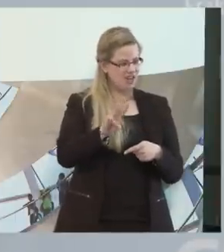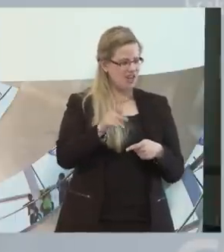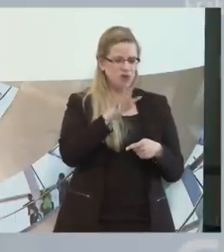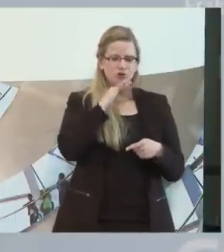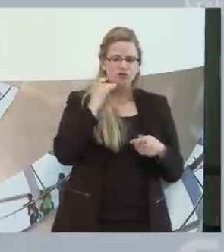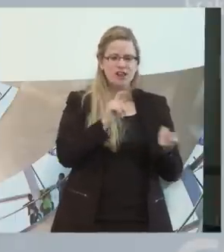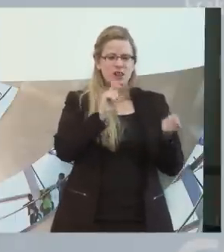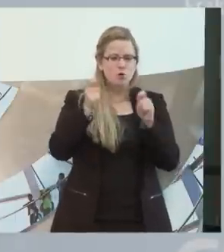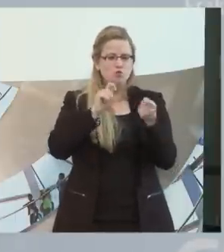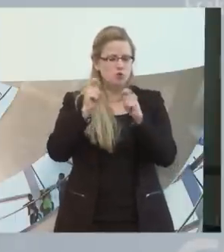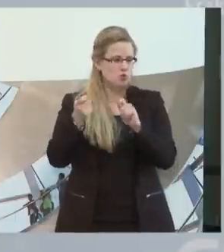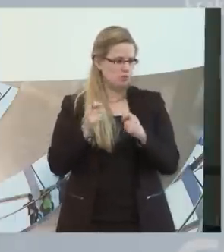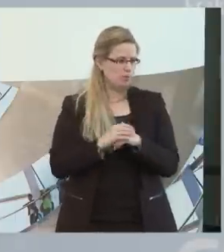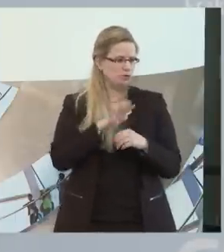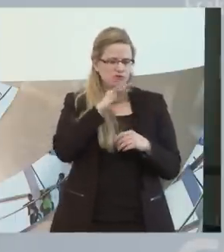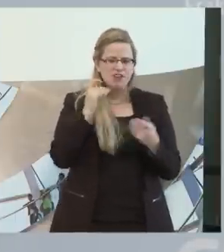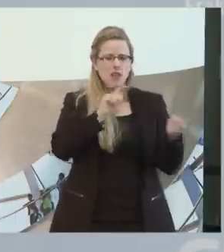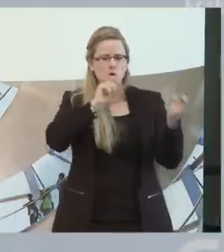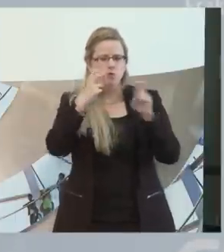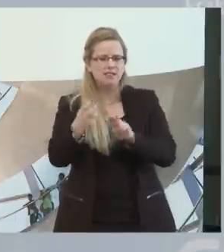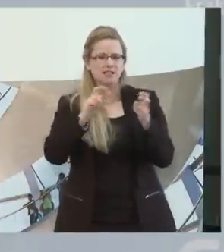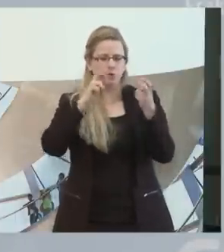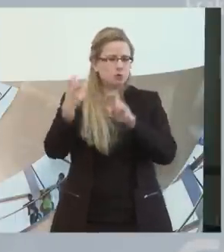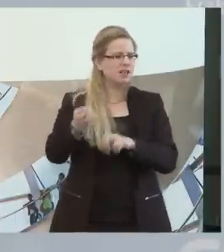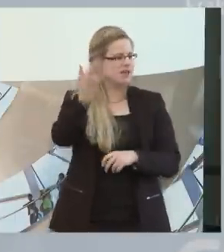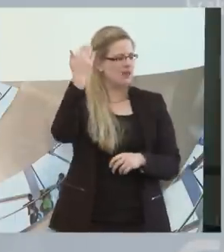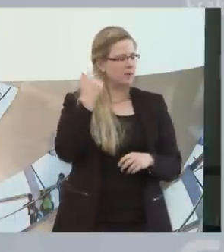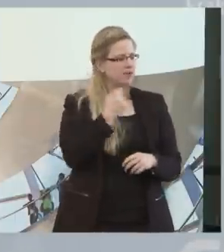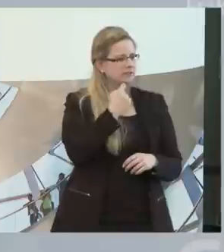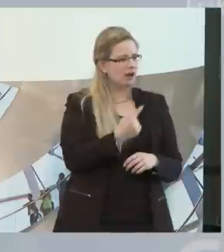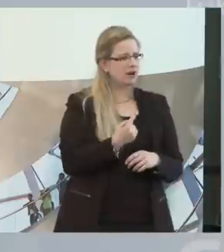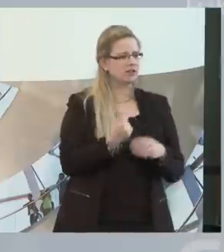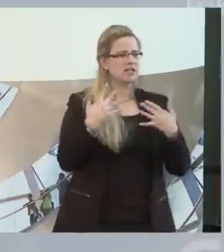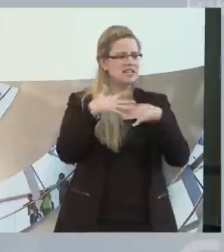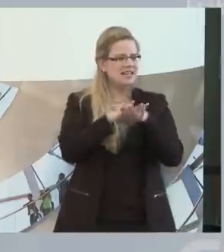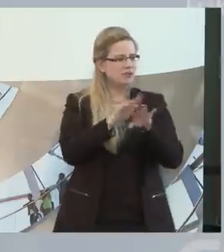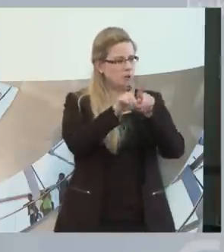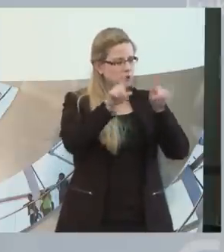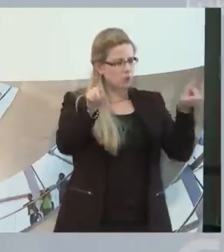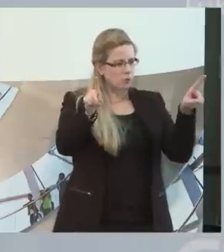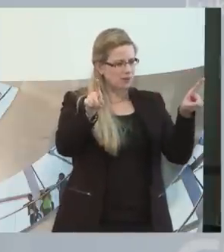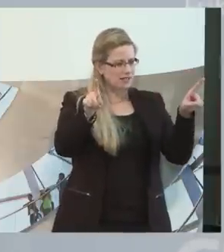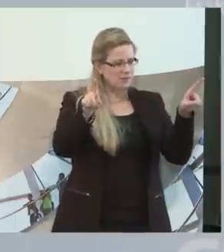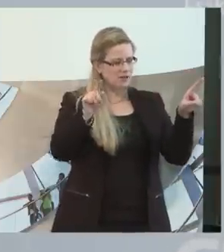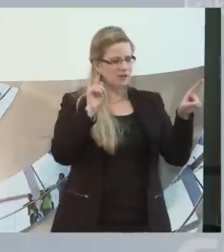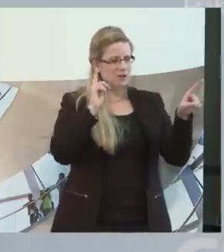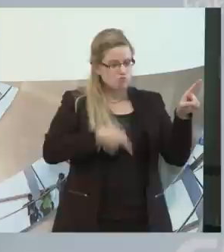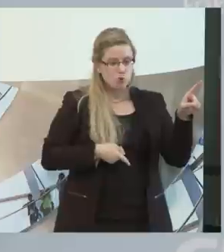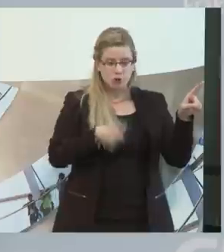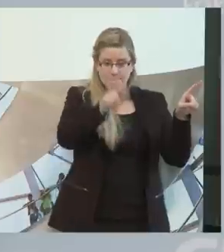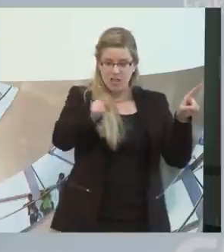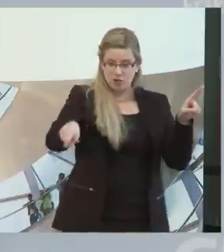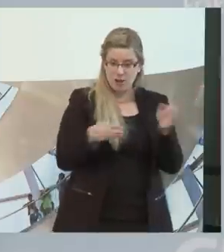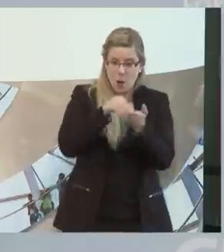einen großen schweren Führpunkt gesetzt haben. Wir haben damals gesagt, Integrationsunternehmen müssen den Menschen aber so viel Lohn zahlen können,